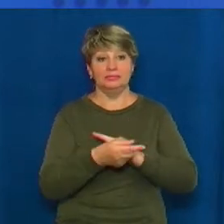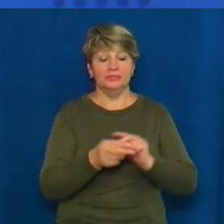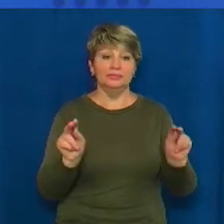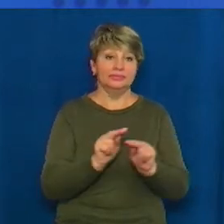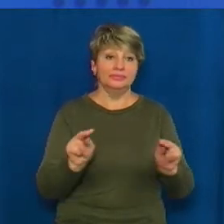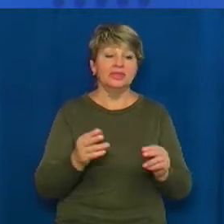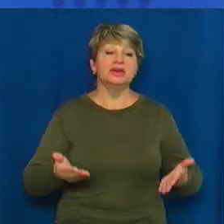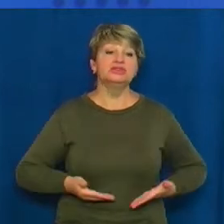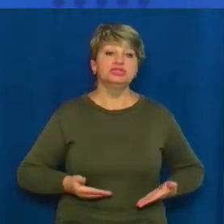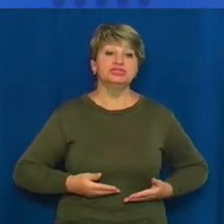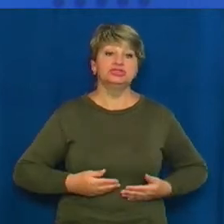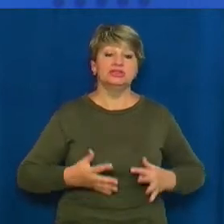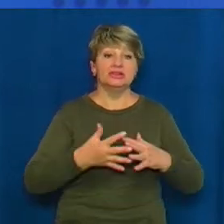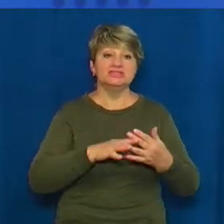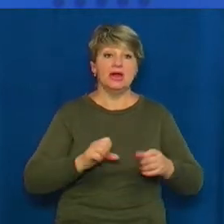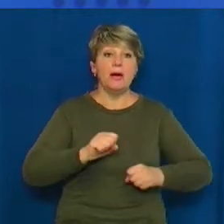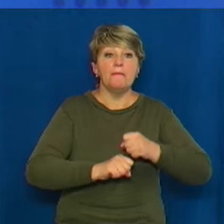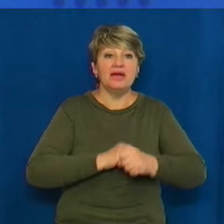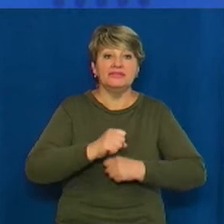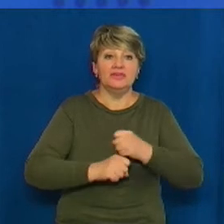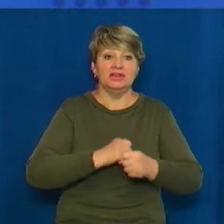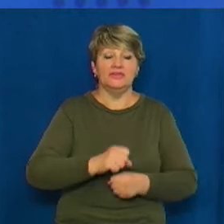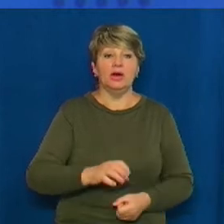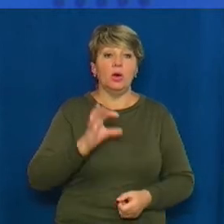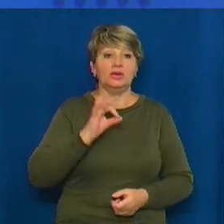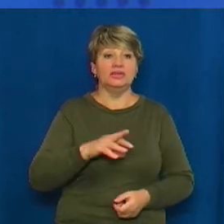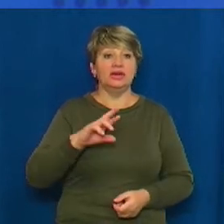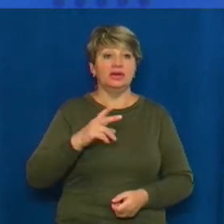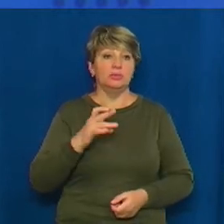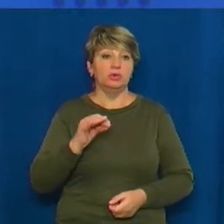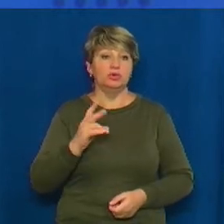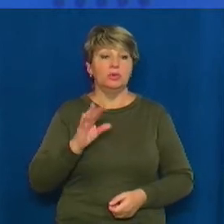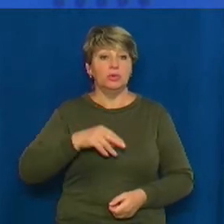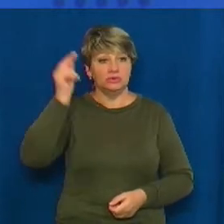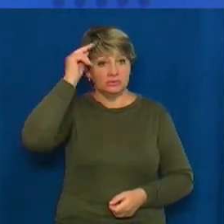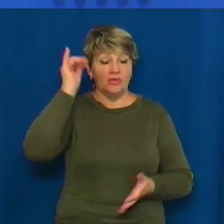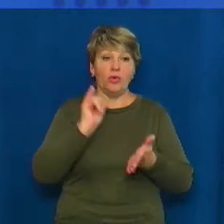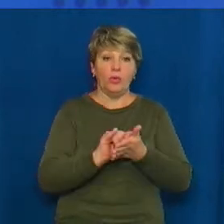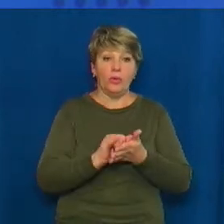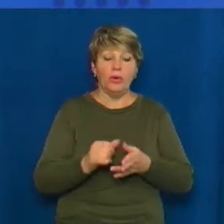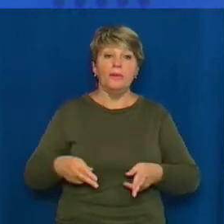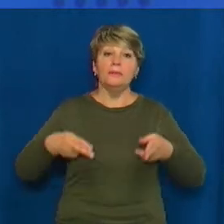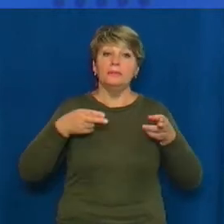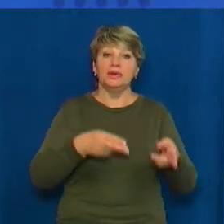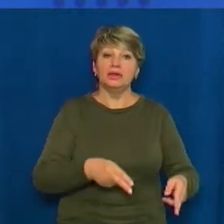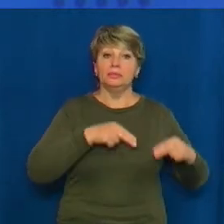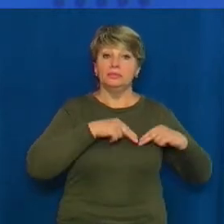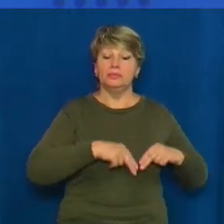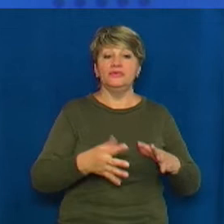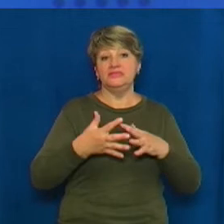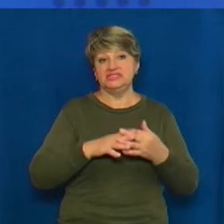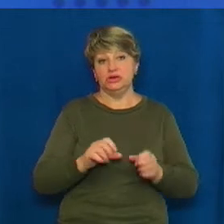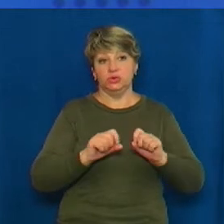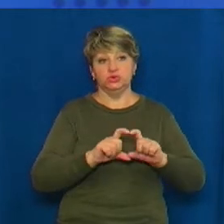Жителька села Медведівка Чигиринського району Олена Яблуновська після навчання в університеті приїхала працювати додому у сільську